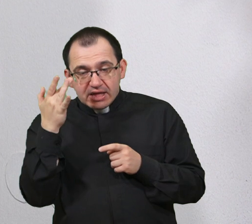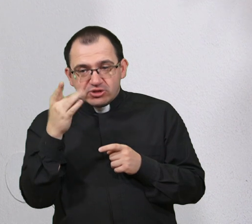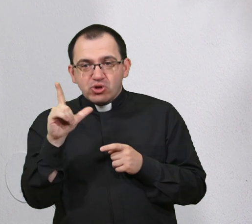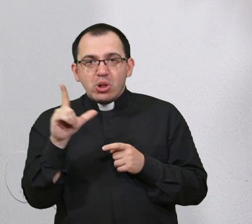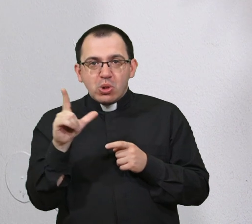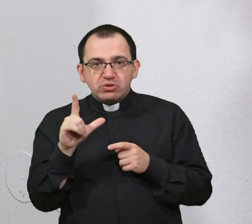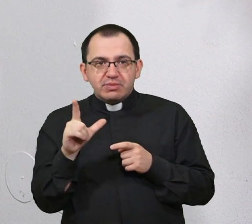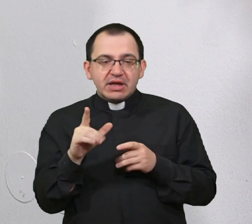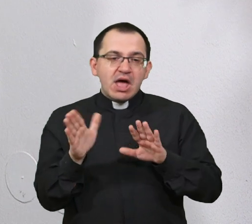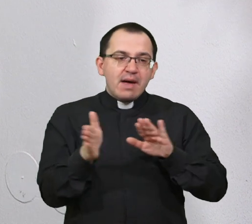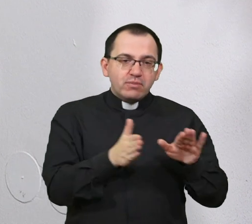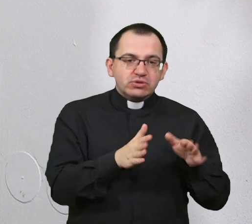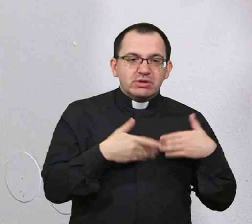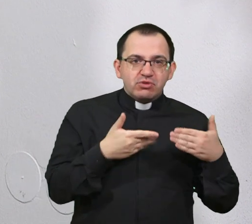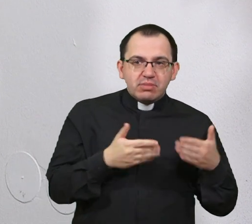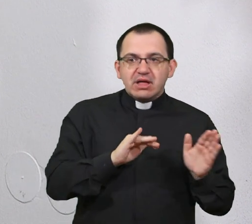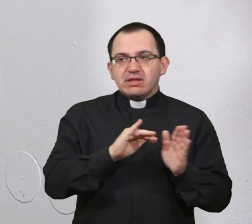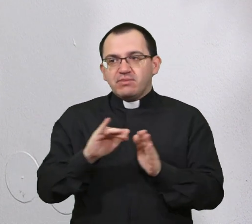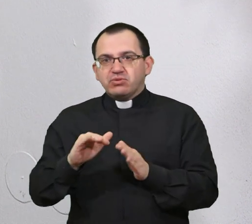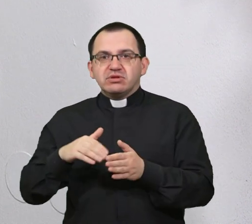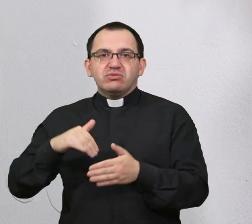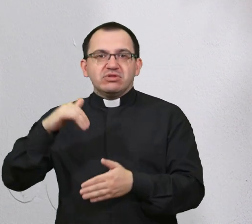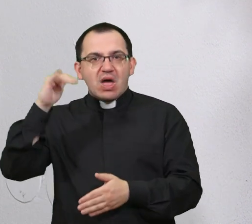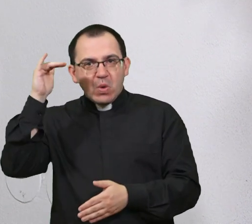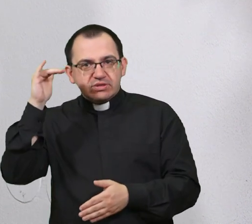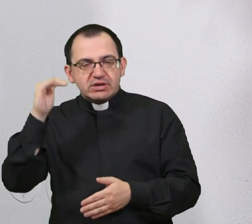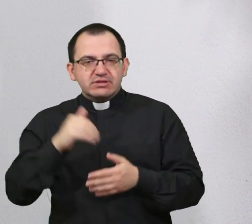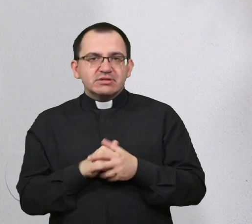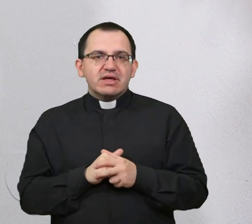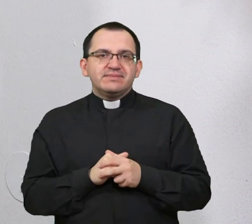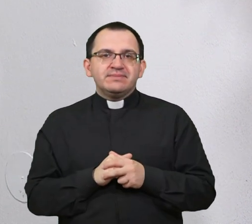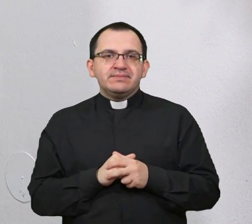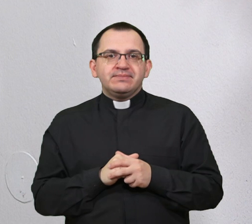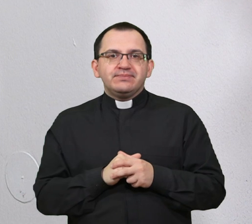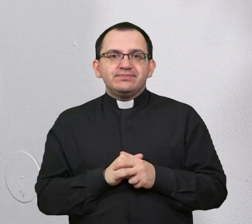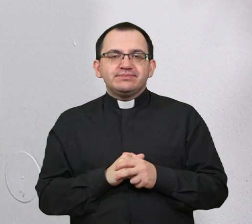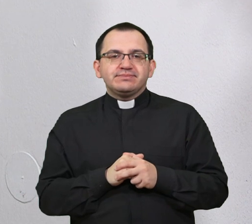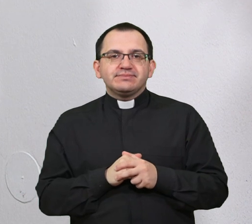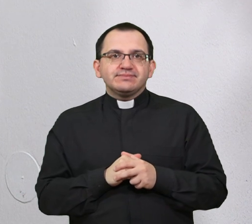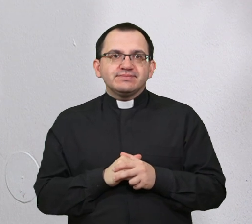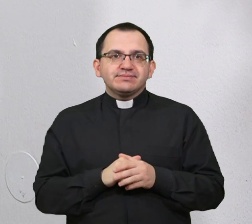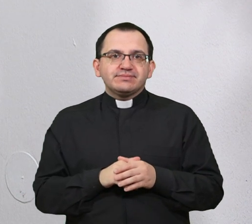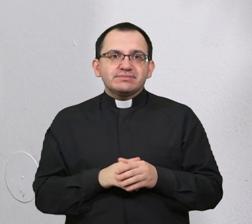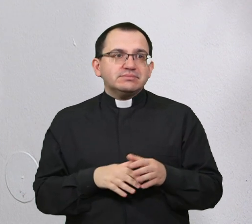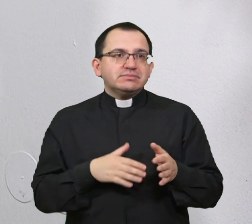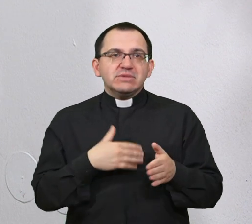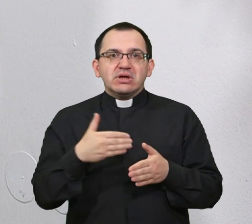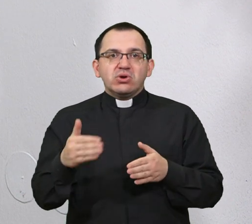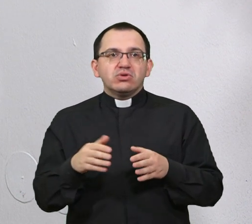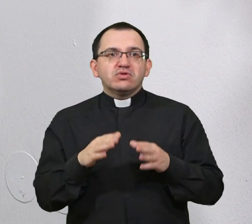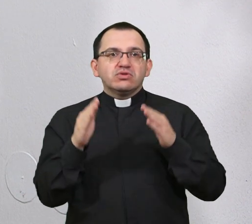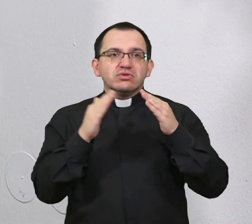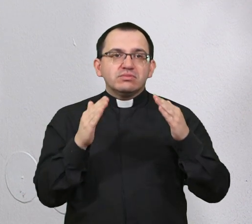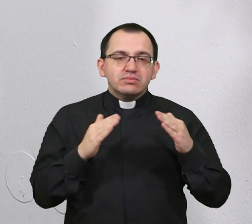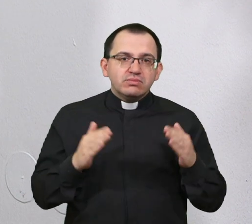Ludbregu za mlade posebno, posebno za odrasle. I kroz božično